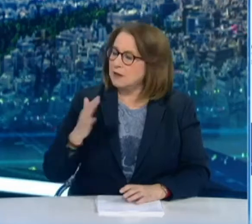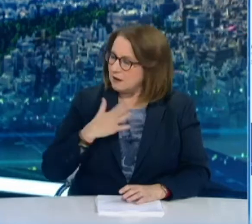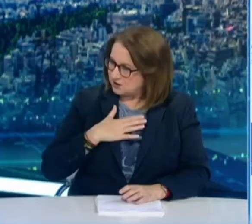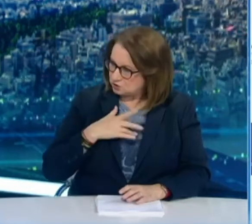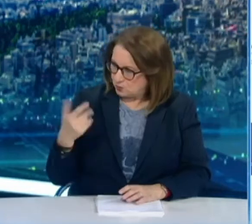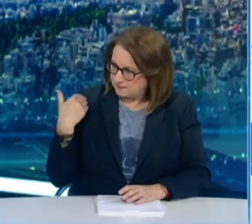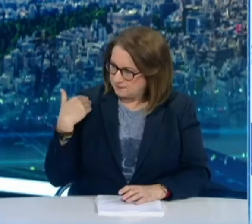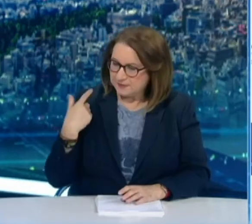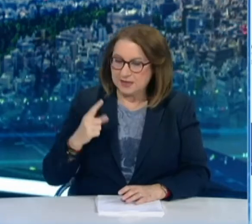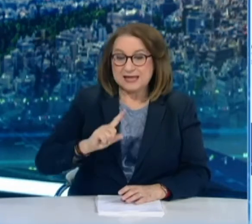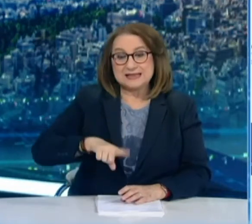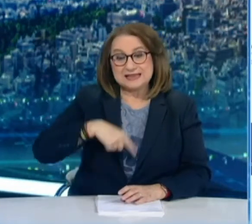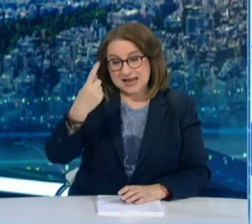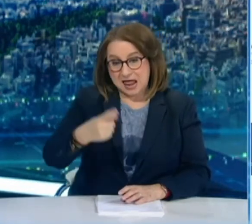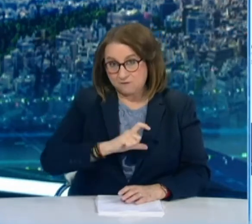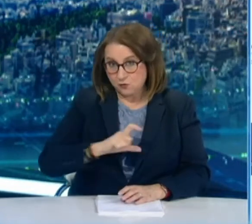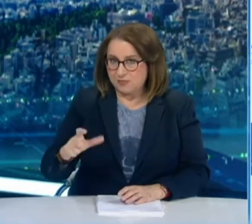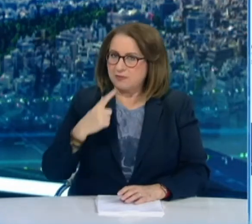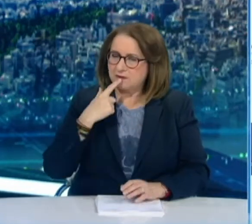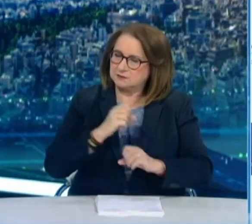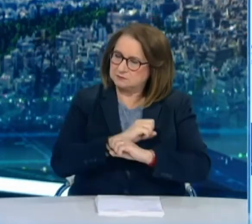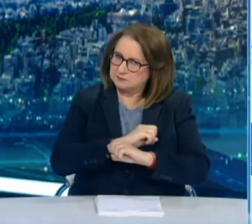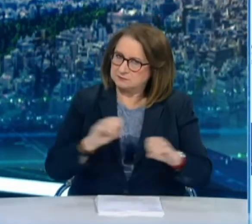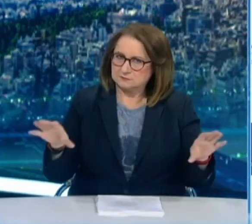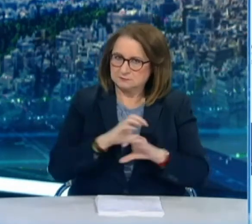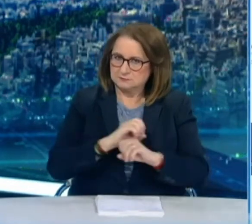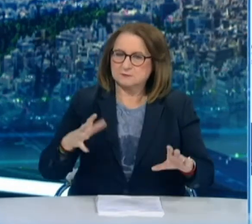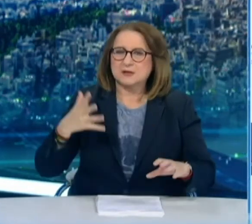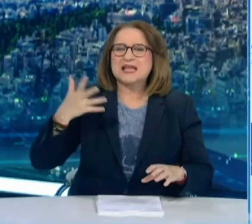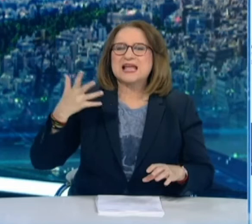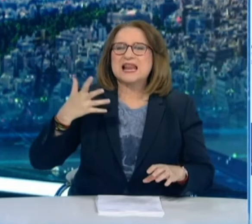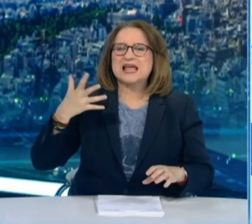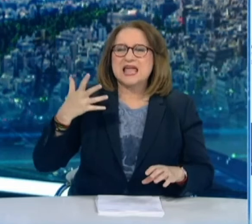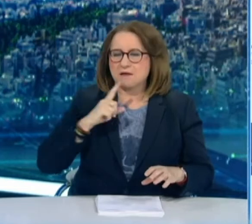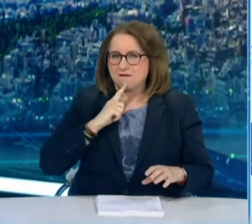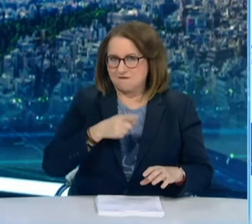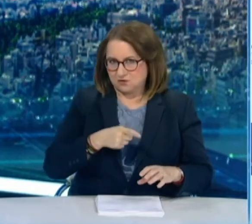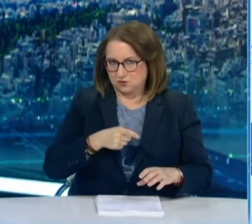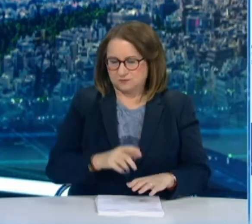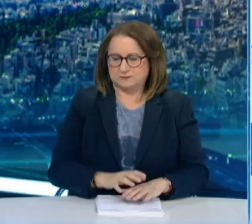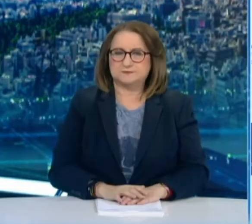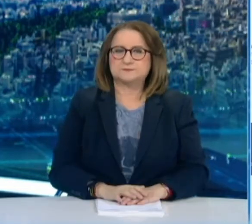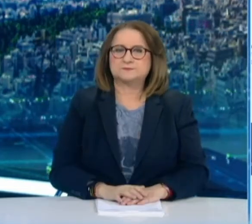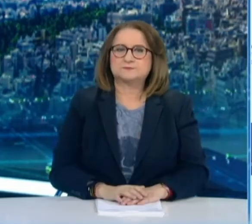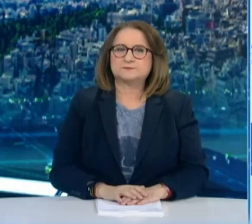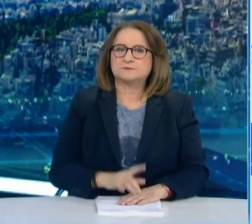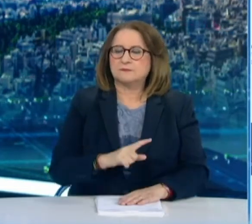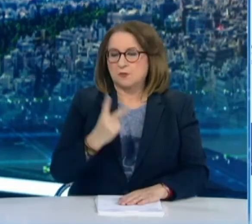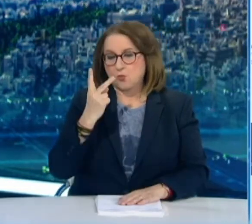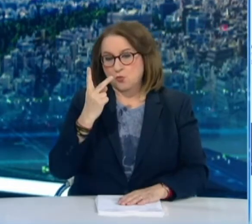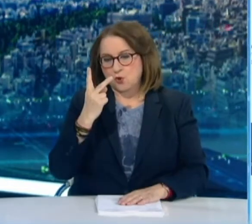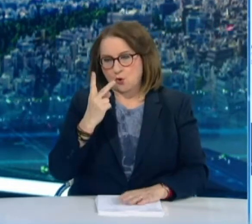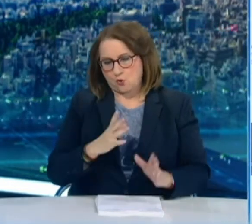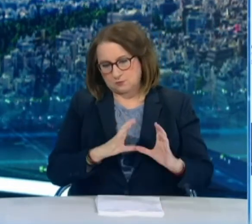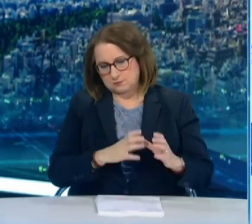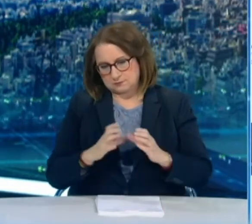Στην άλλη εβδομάδα θα γίνουν οι ανακοινώσεις για τις ηλιακές αομάδες αυτές, σε δύο φάσεις, η